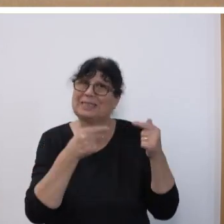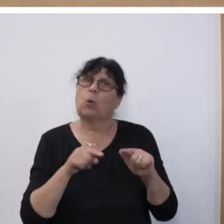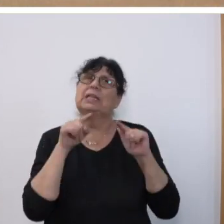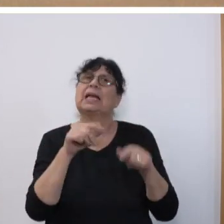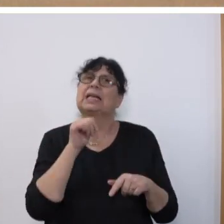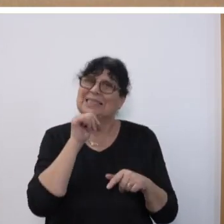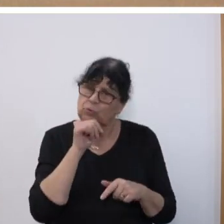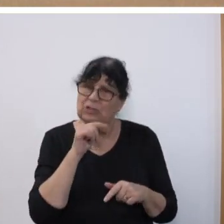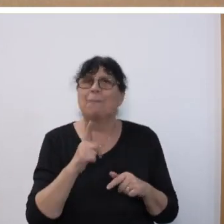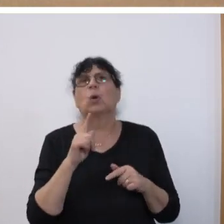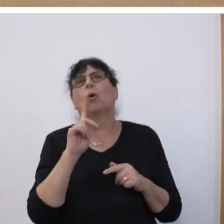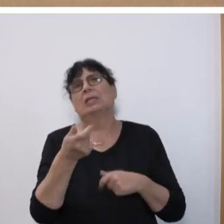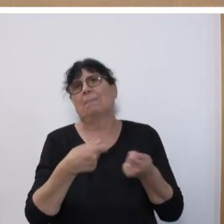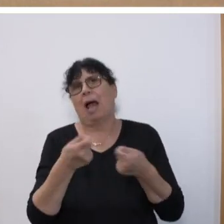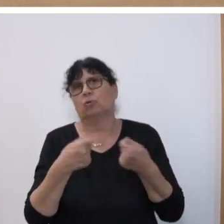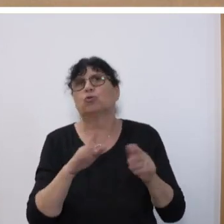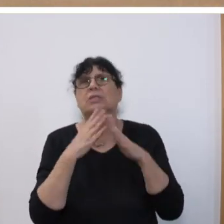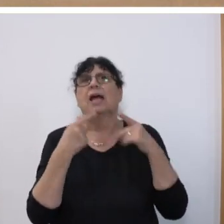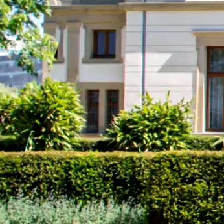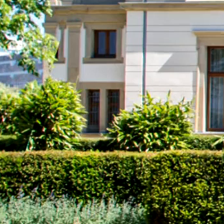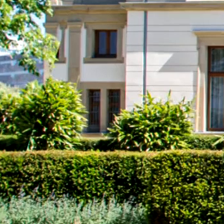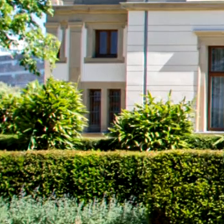und die Debatte im Ausschuss. Herzlichen Dank.